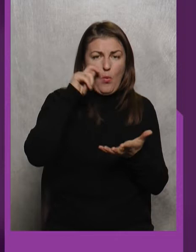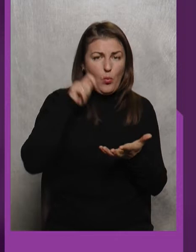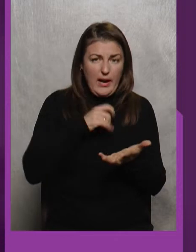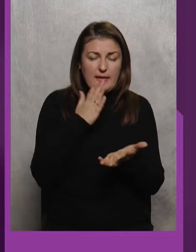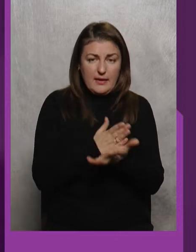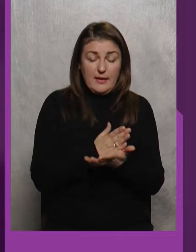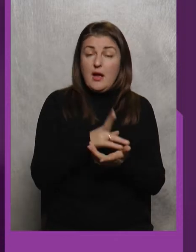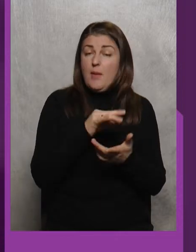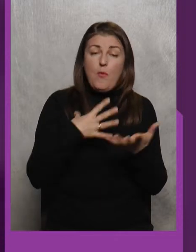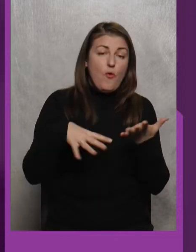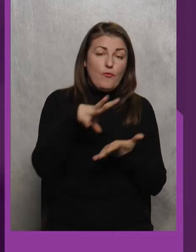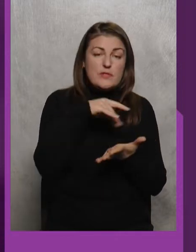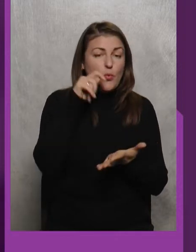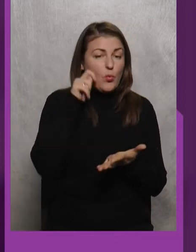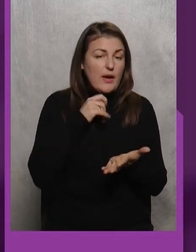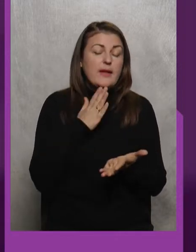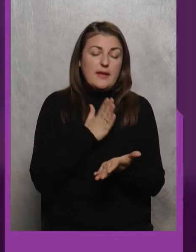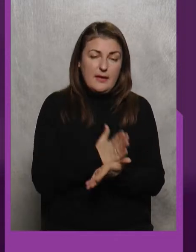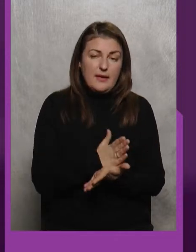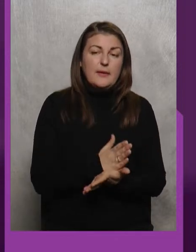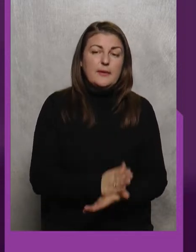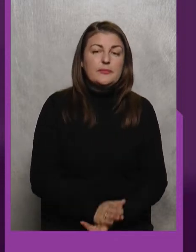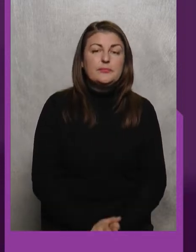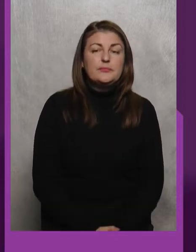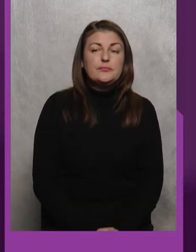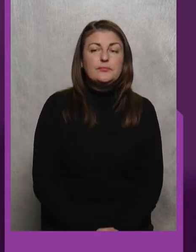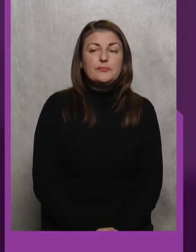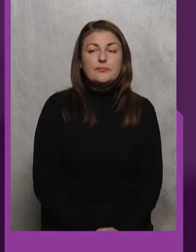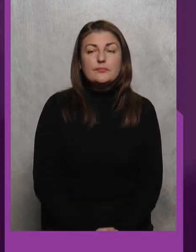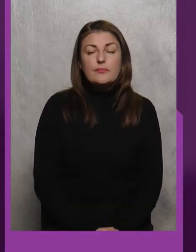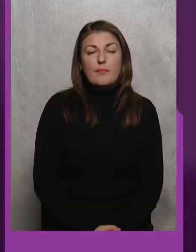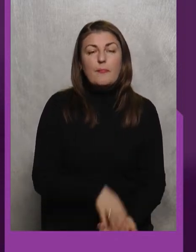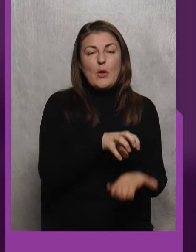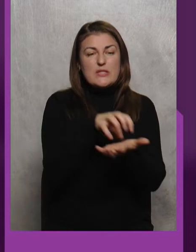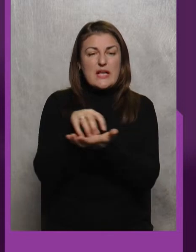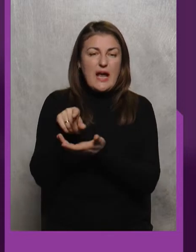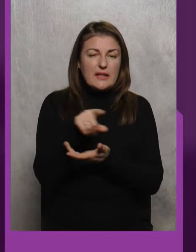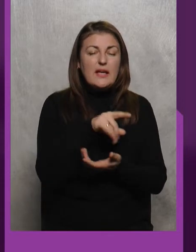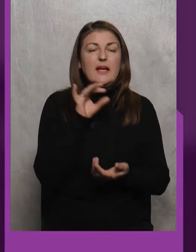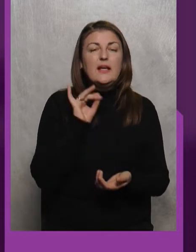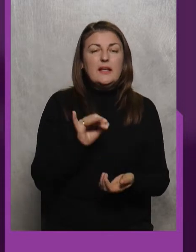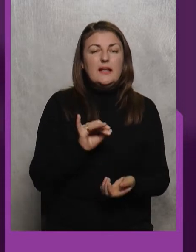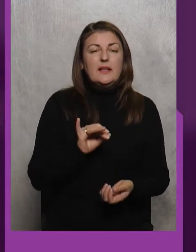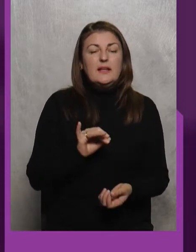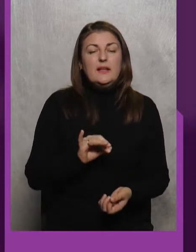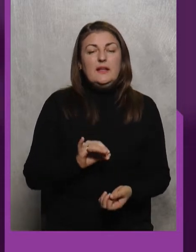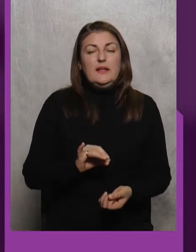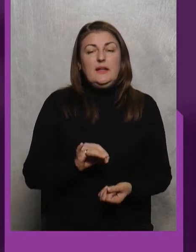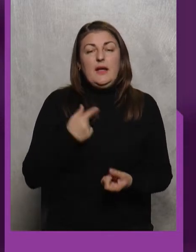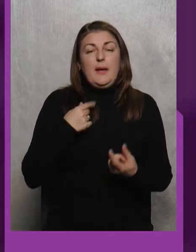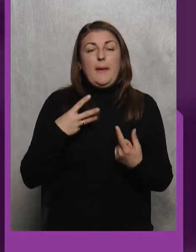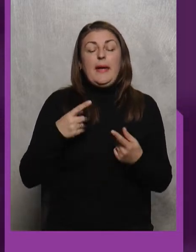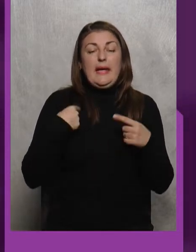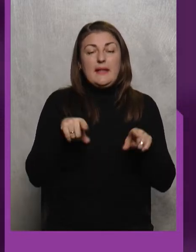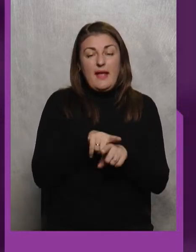По всій Україні По всій Україні є Осередки І І